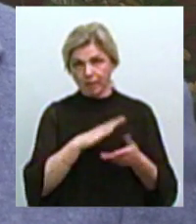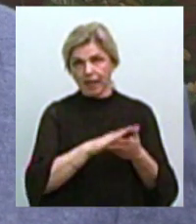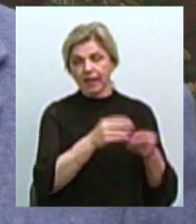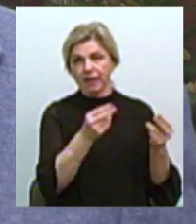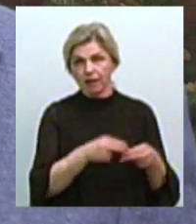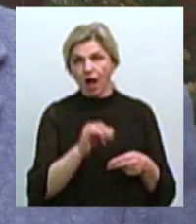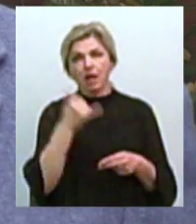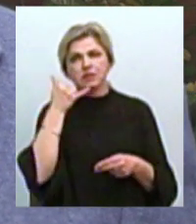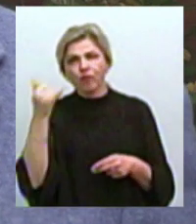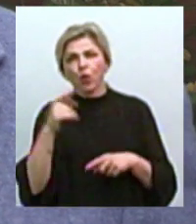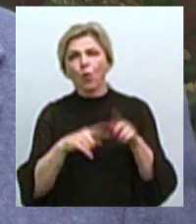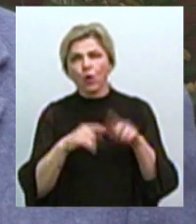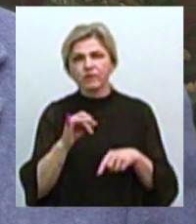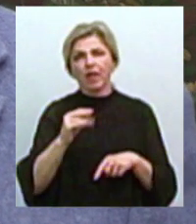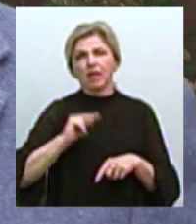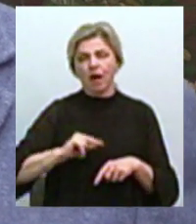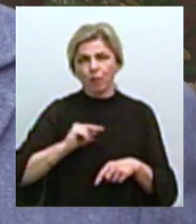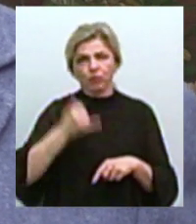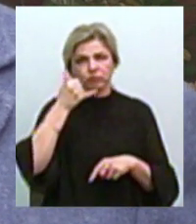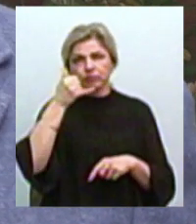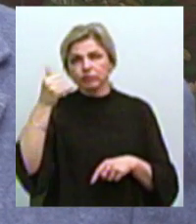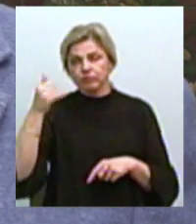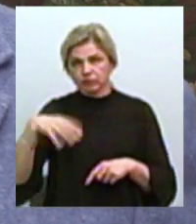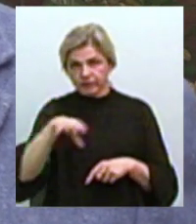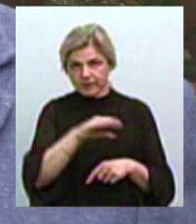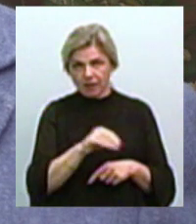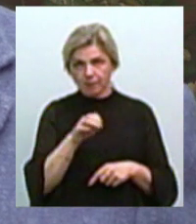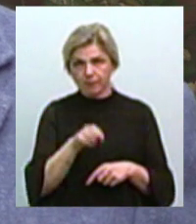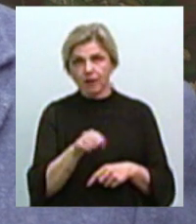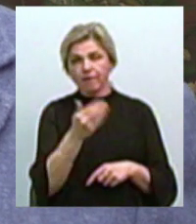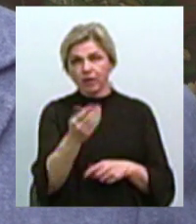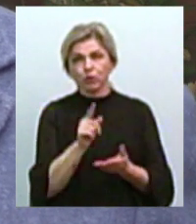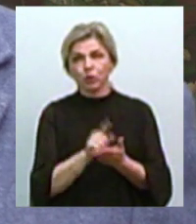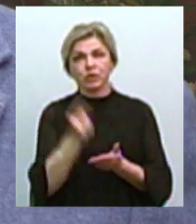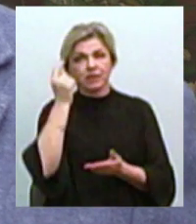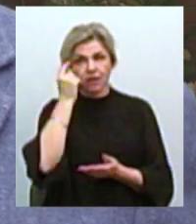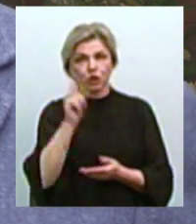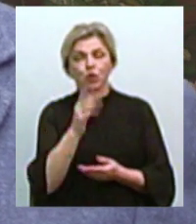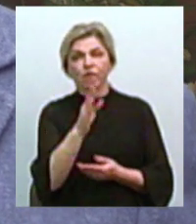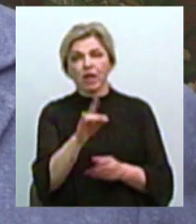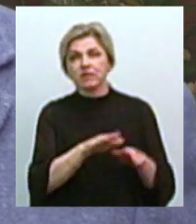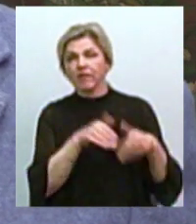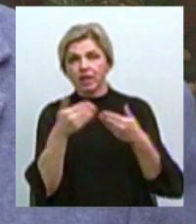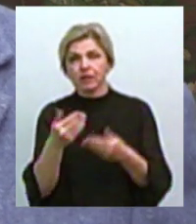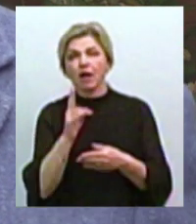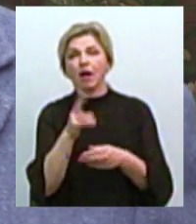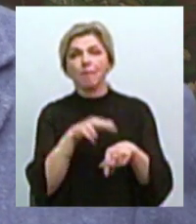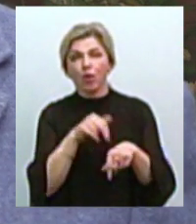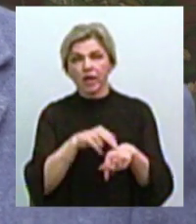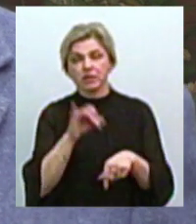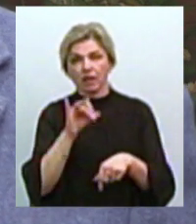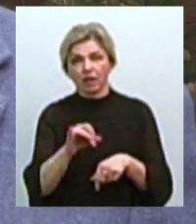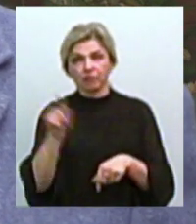близькими, і родичами, і на роботу, так далі. Для цього ви повинні знати, що ви звертаєтесь до поліції і притягаєте цих